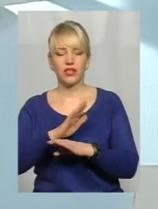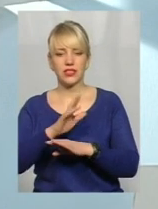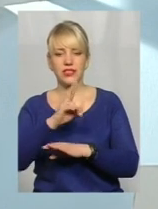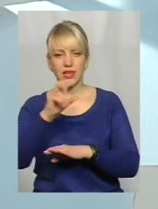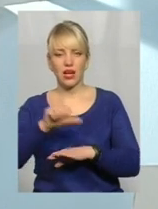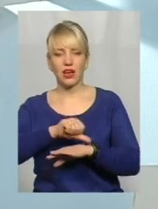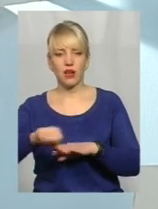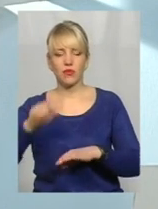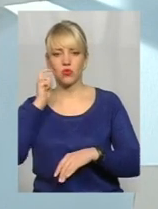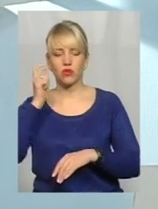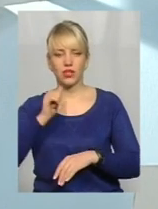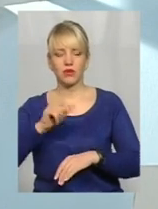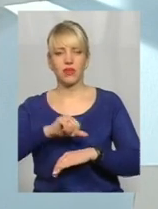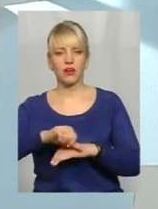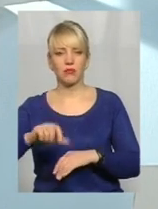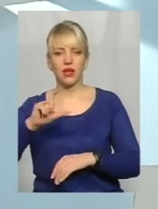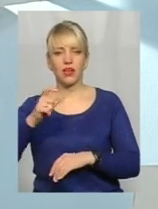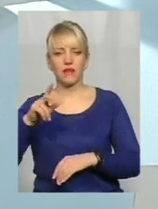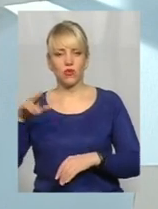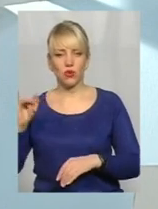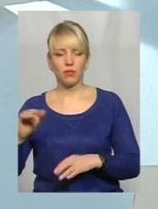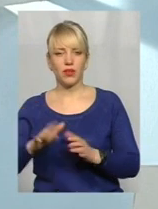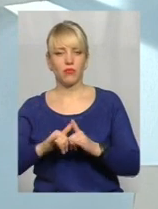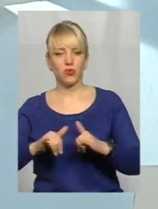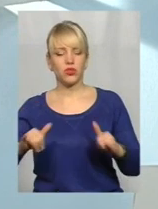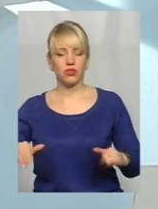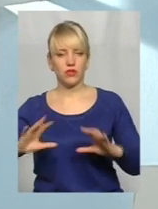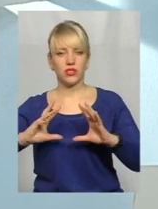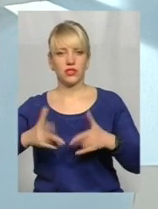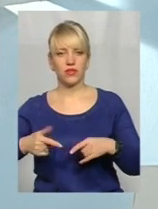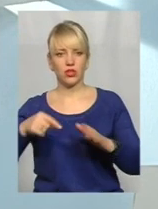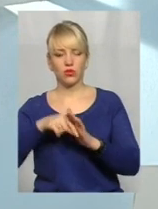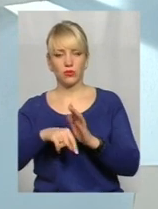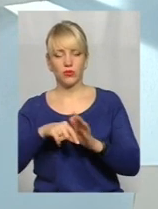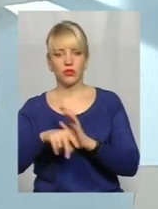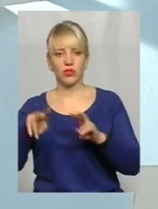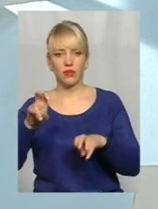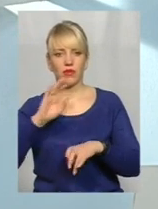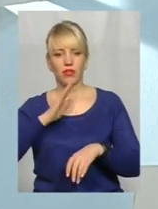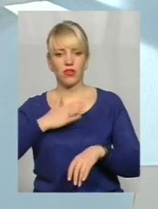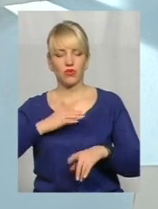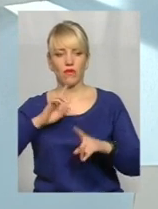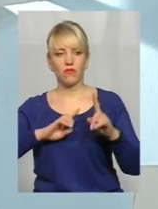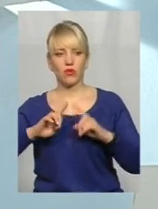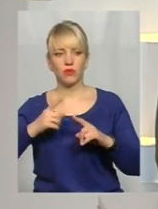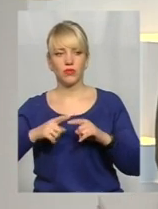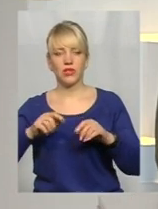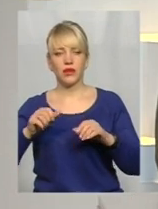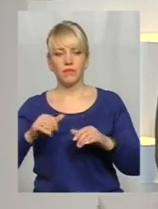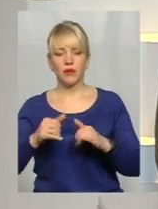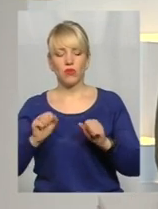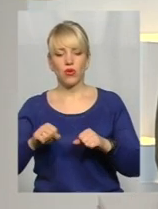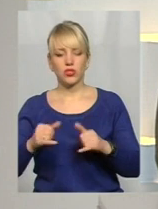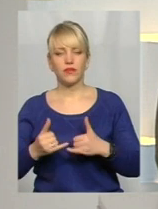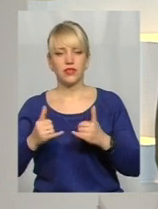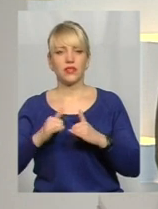рамки Європи і поширитися світом. Тобто тема нашого форуму переважна – можливості для розвитку